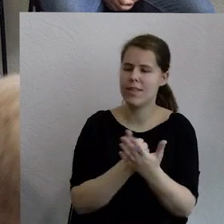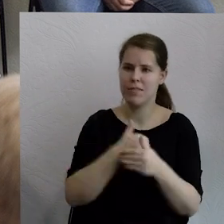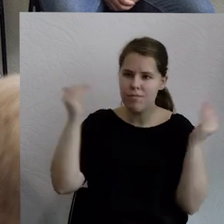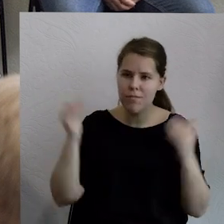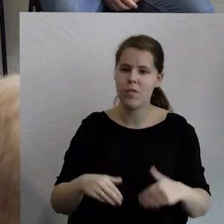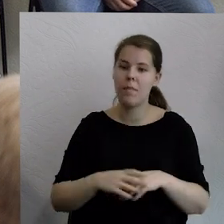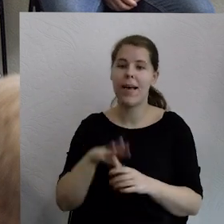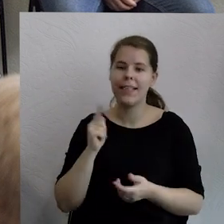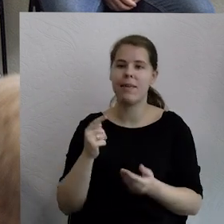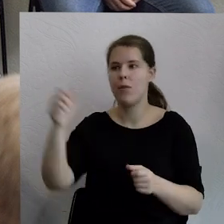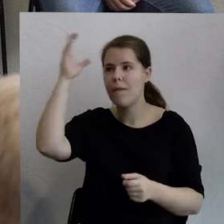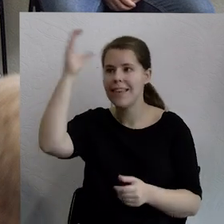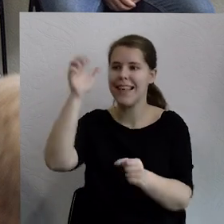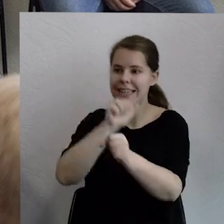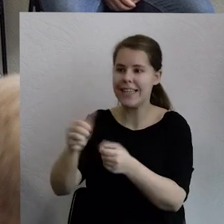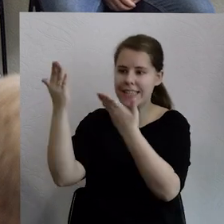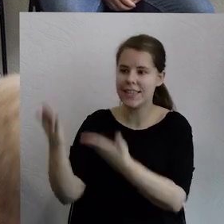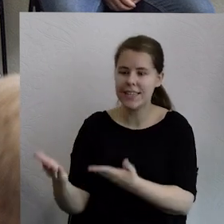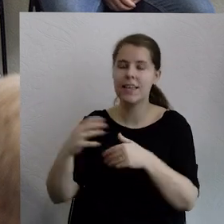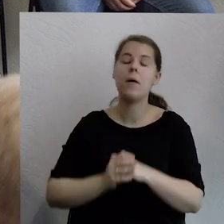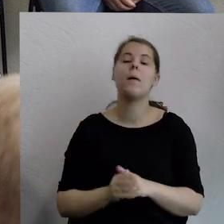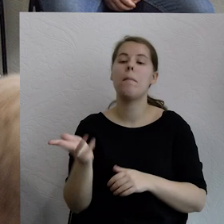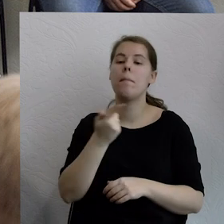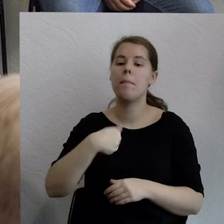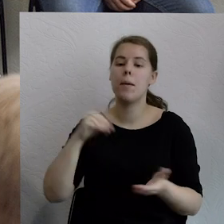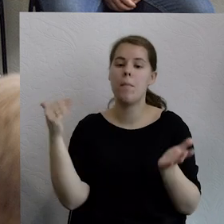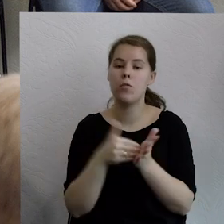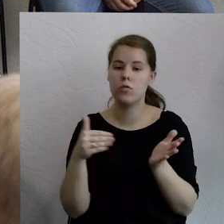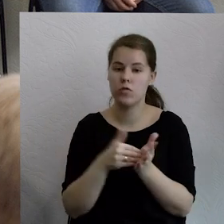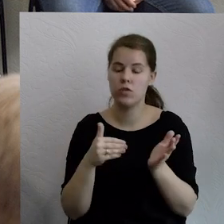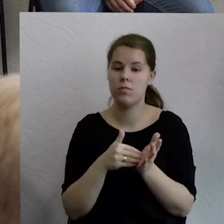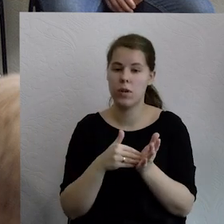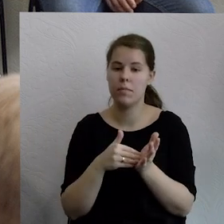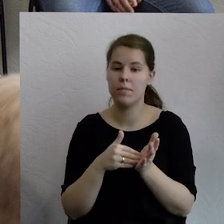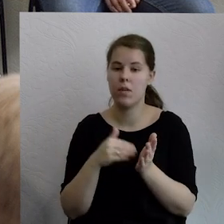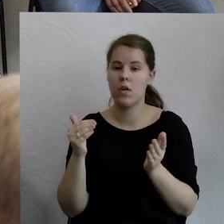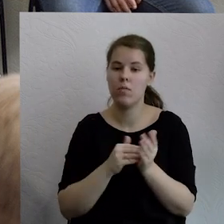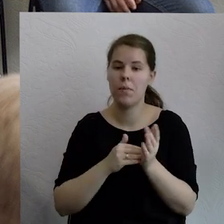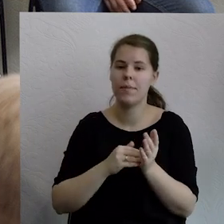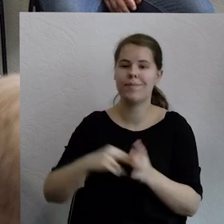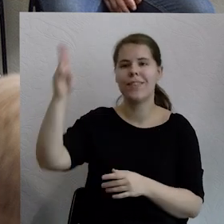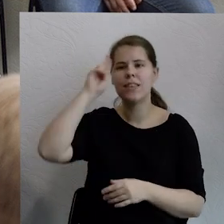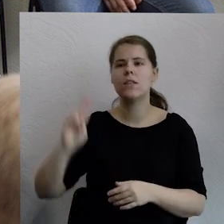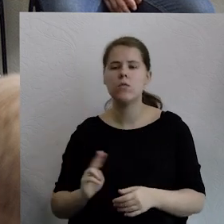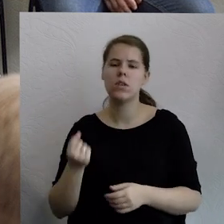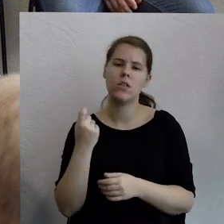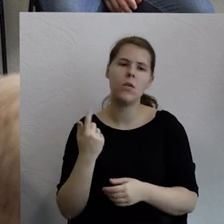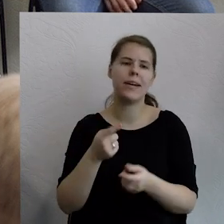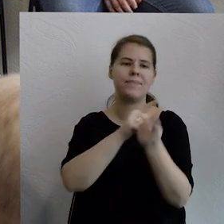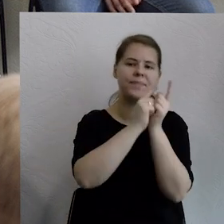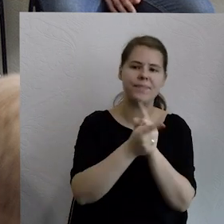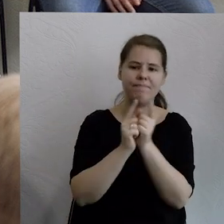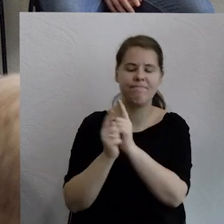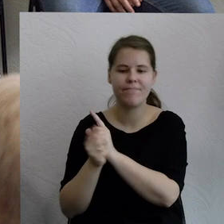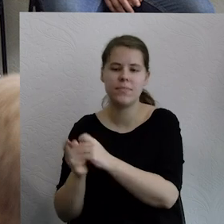on jest. Generalnie potrzebujemy do tego wszystkiego przebudowy instytucjonalnej. Takiego włożenia